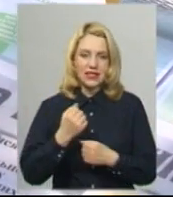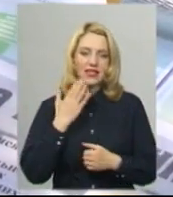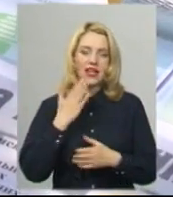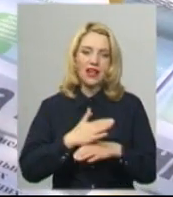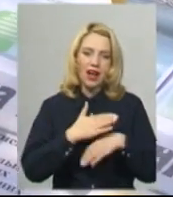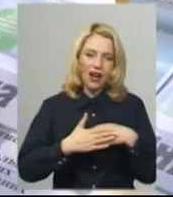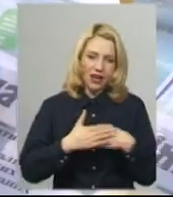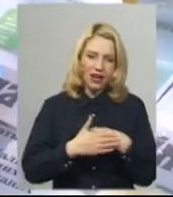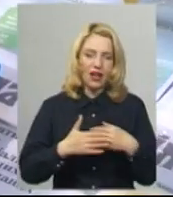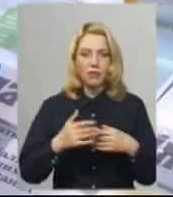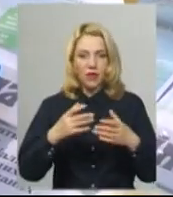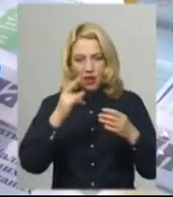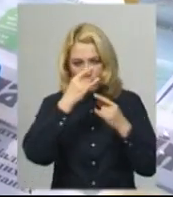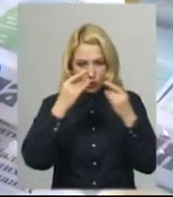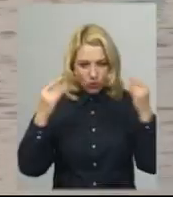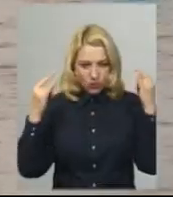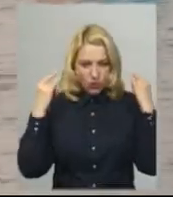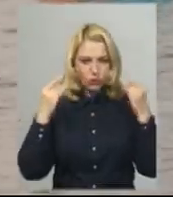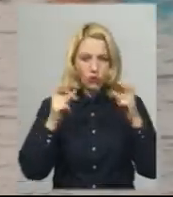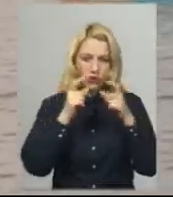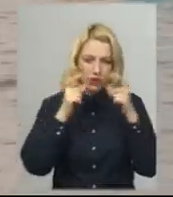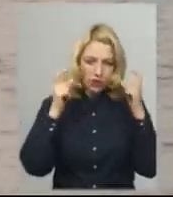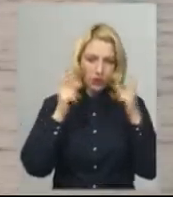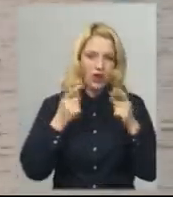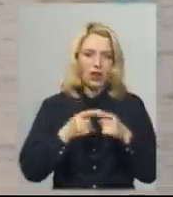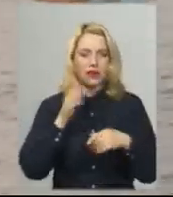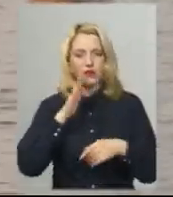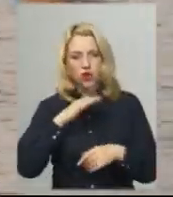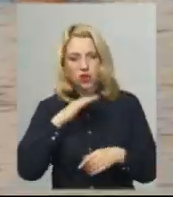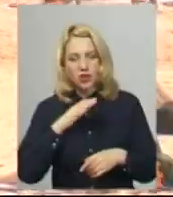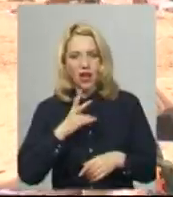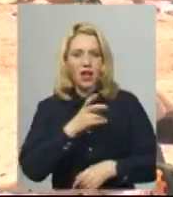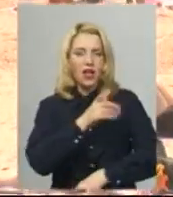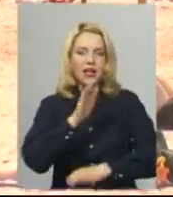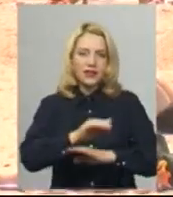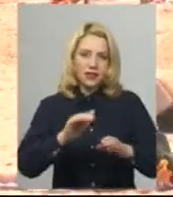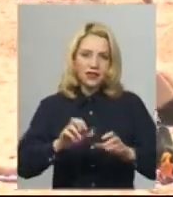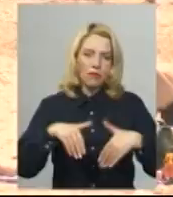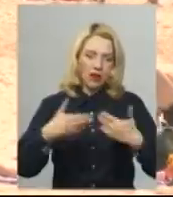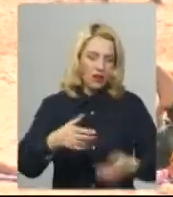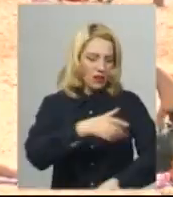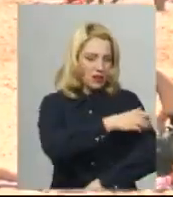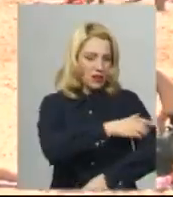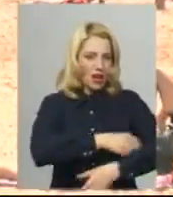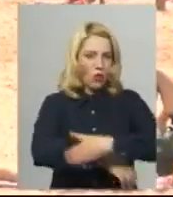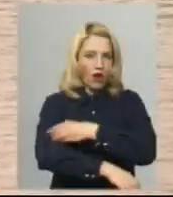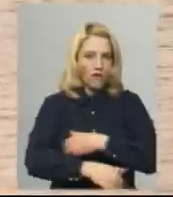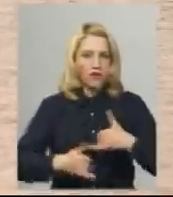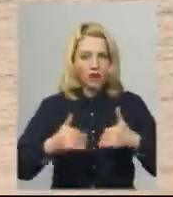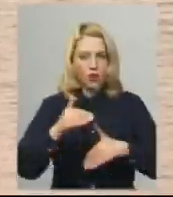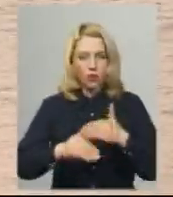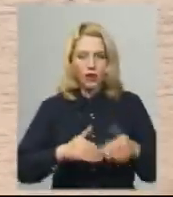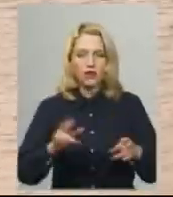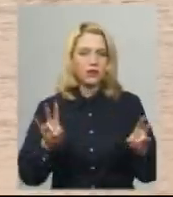вода, легкий перекус, рушники та підстилки. Дітям радить взяти круг чи нарукавники для купання. І не варто перебувати на пляжі з 11 до 16